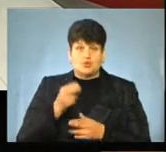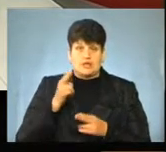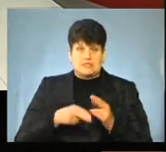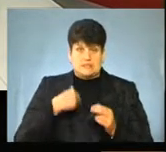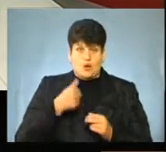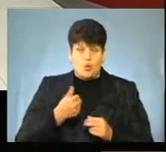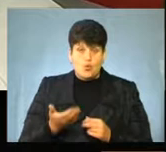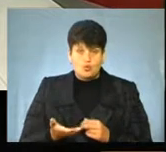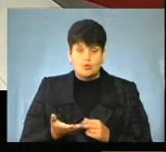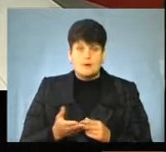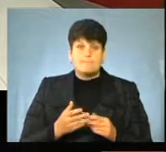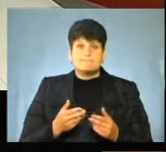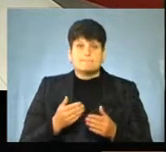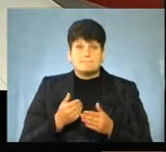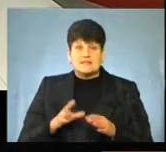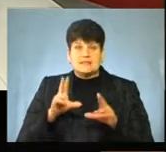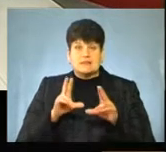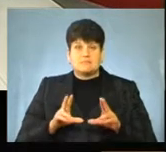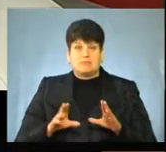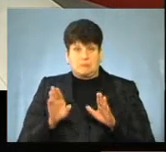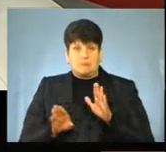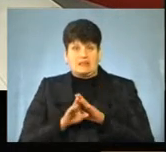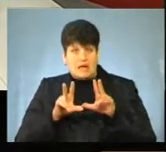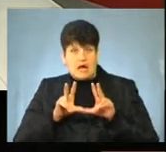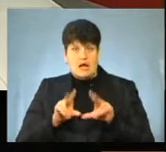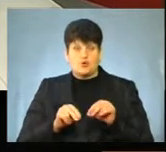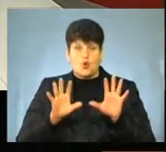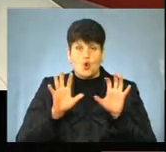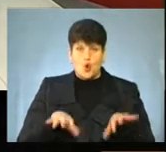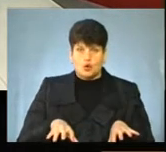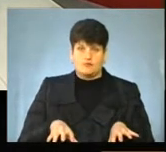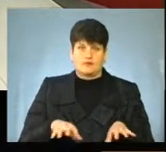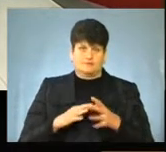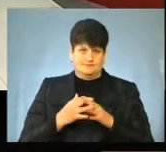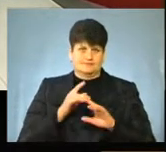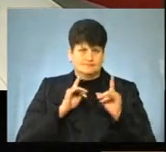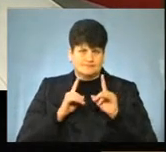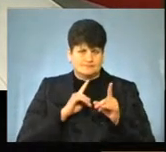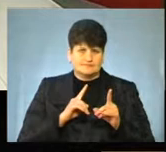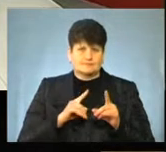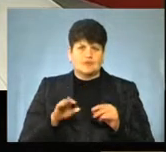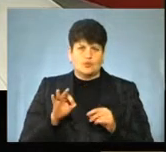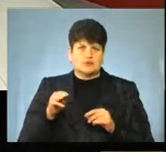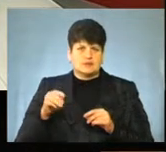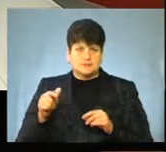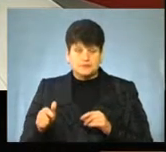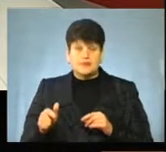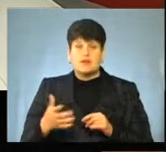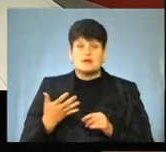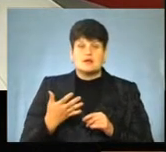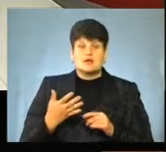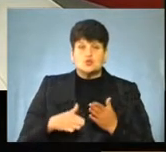року. Тобто, під гарантії голови громади, під гарантії субвенції,